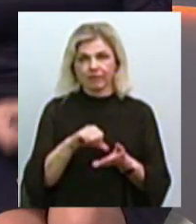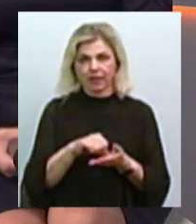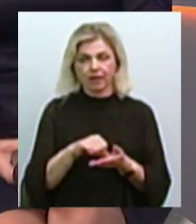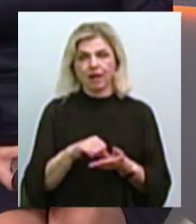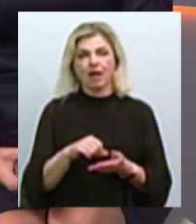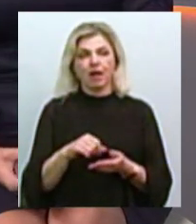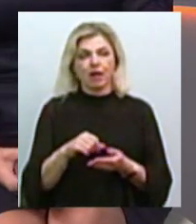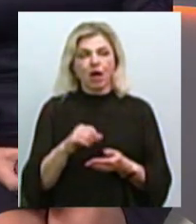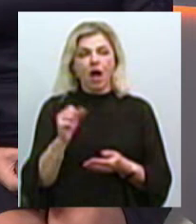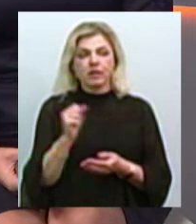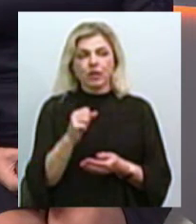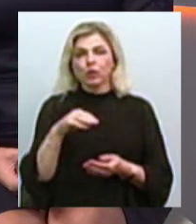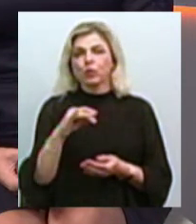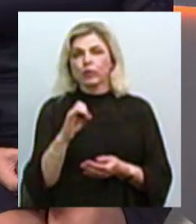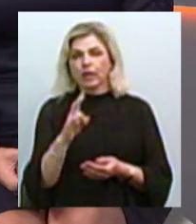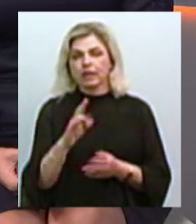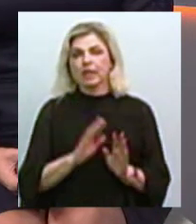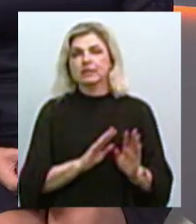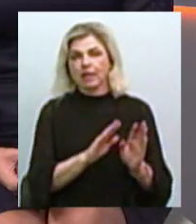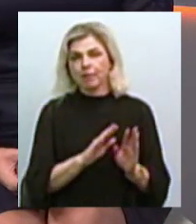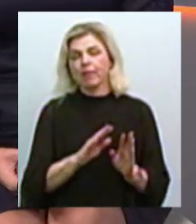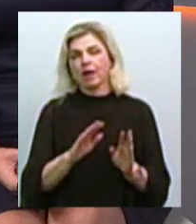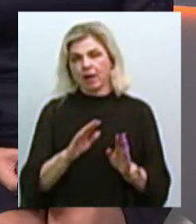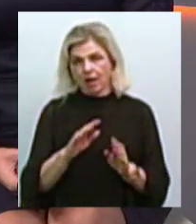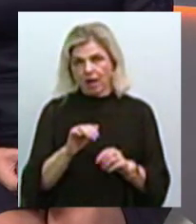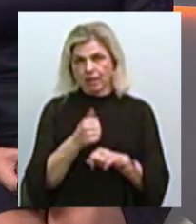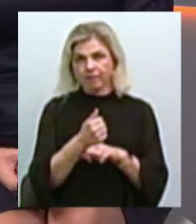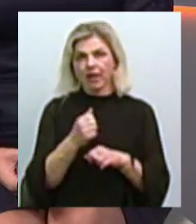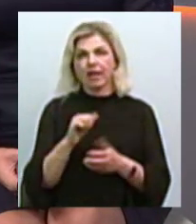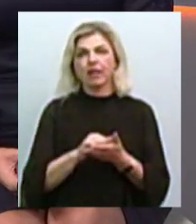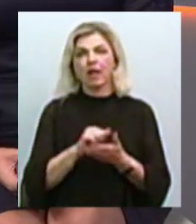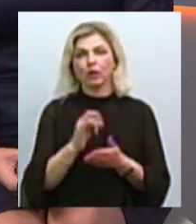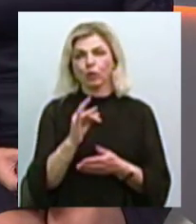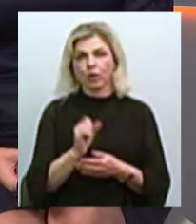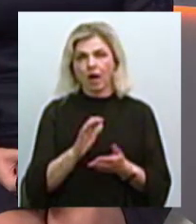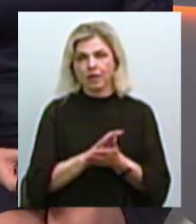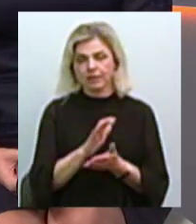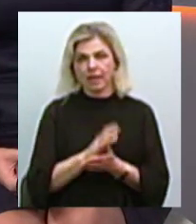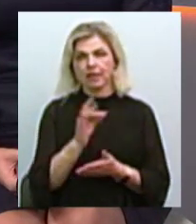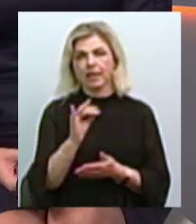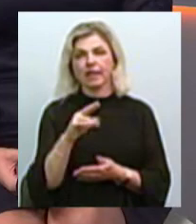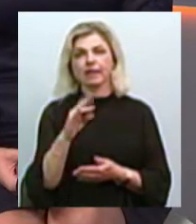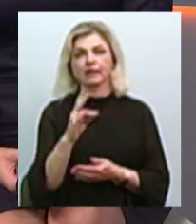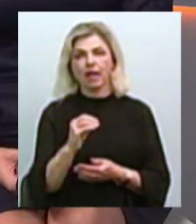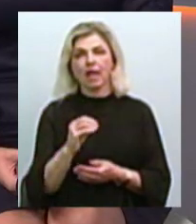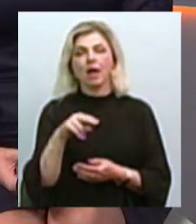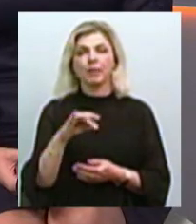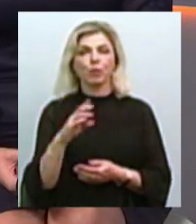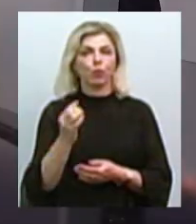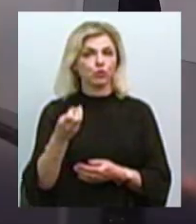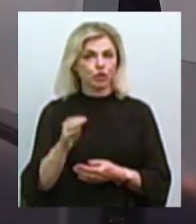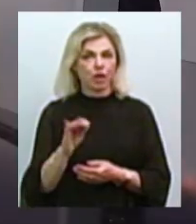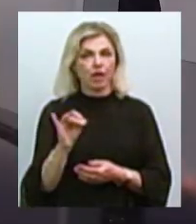Андрій Тюрін – журналіст, заступник головного редактора газети «Рідне прибуждя». Вітаю. Олена Горячева – власний кореспондент телеканалу ICTV. Вітаю.